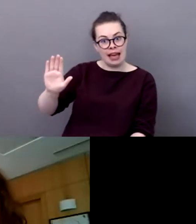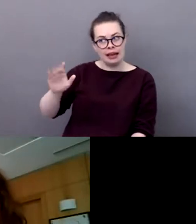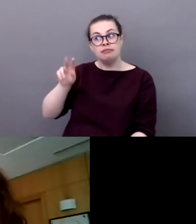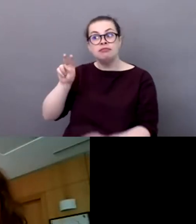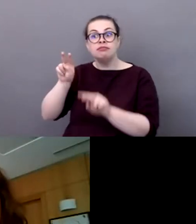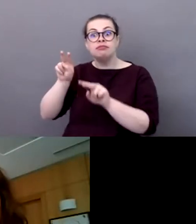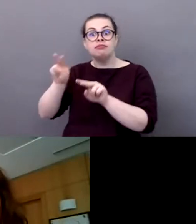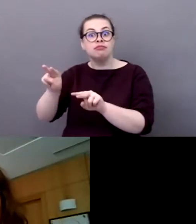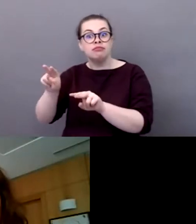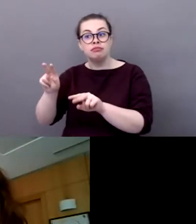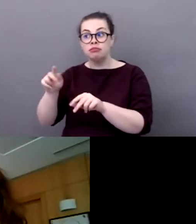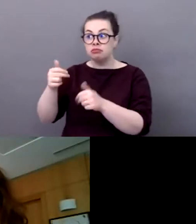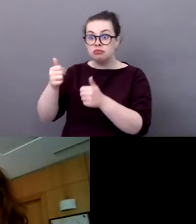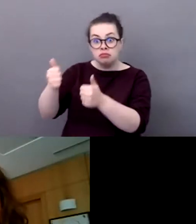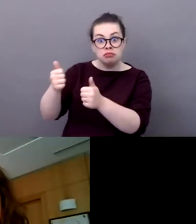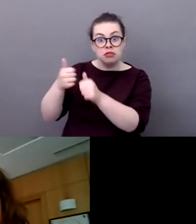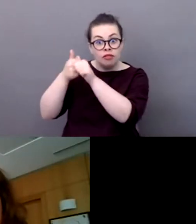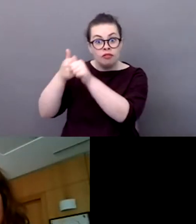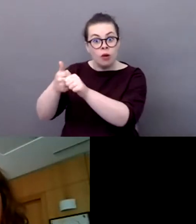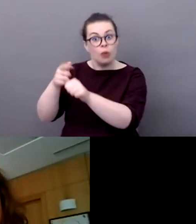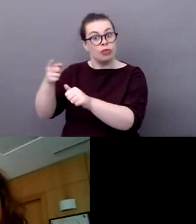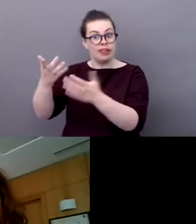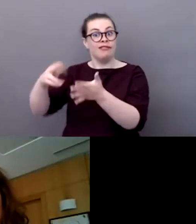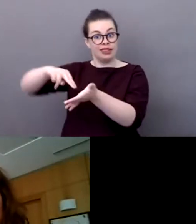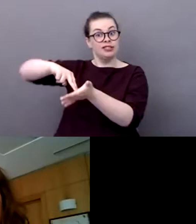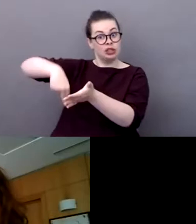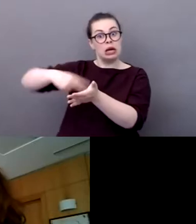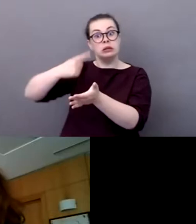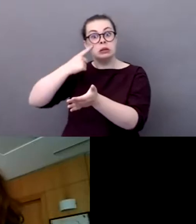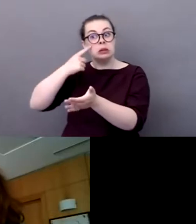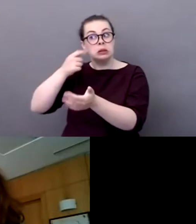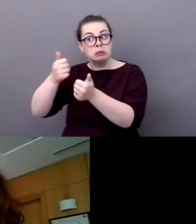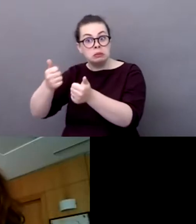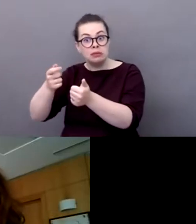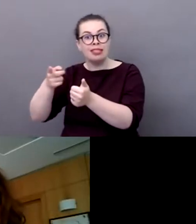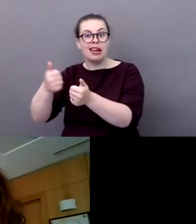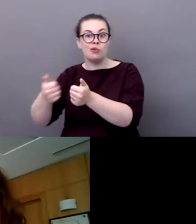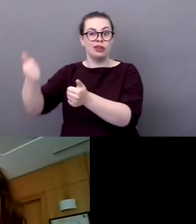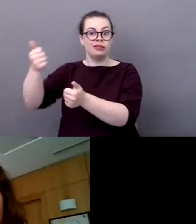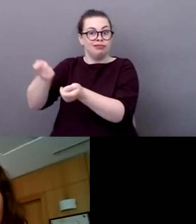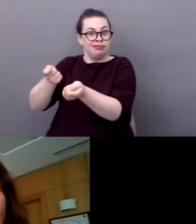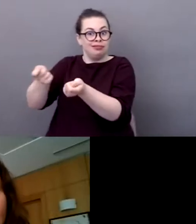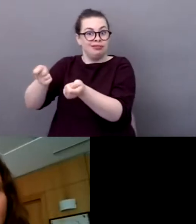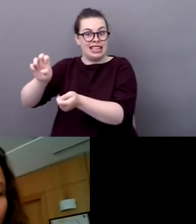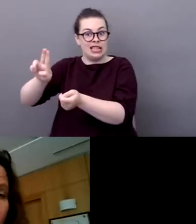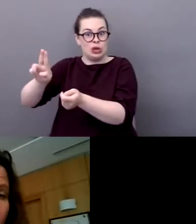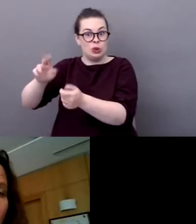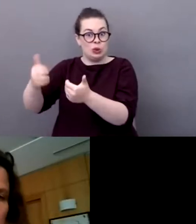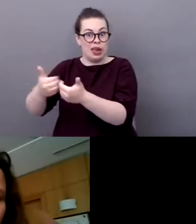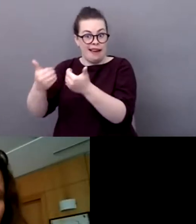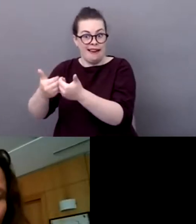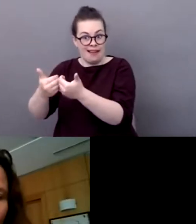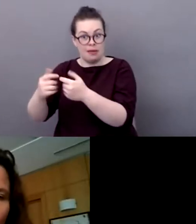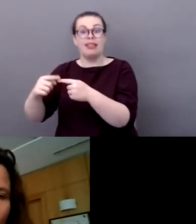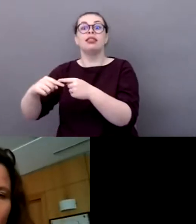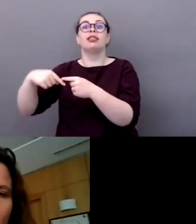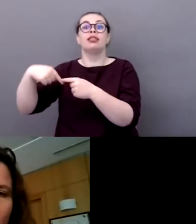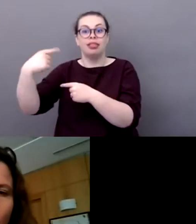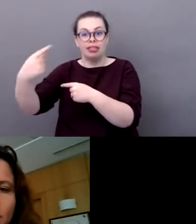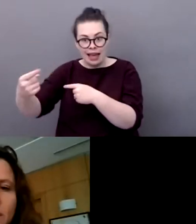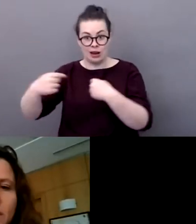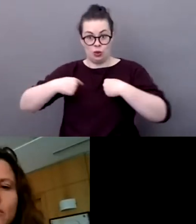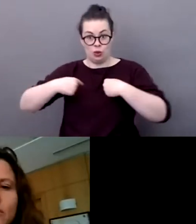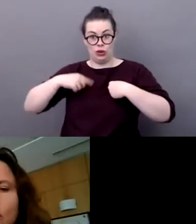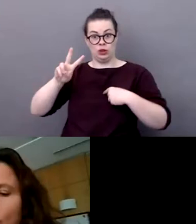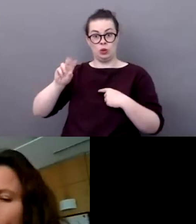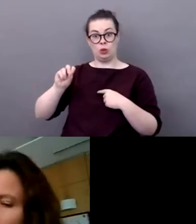tchèque, qui enchaînera sur les équipements sportifs construits de manière durable dans chacun des pays, enfin chez eux et puis du coup dans chacun des pays,